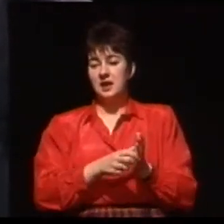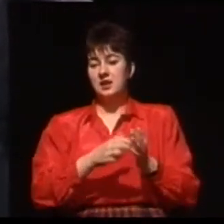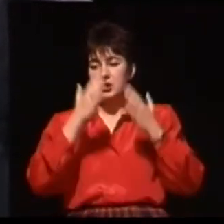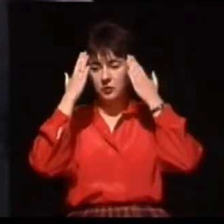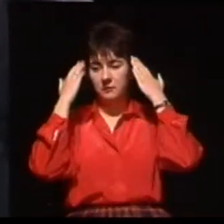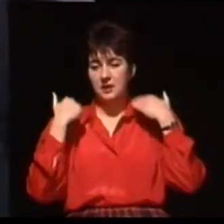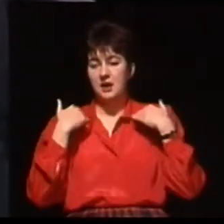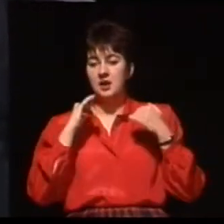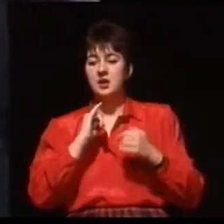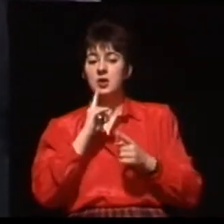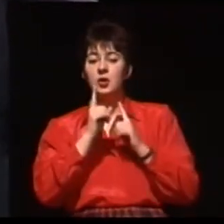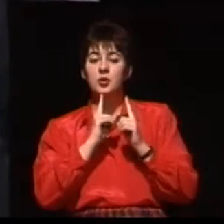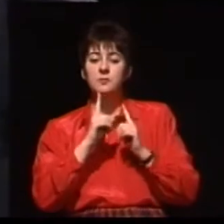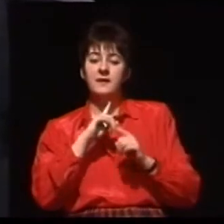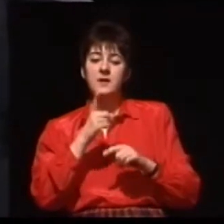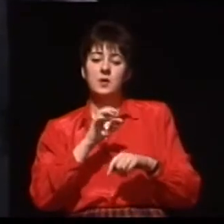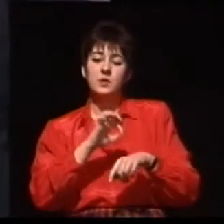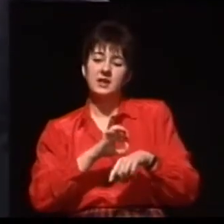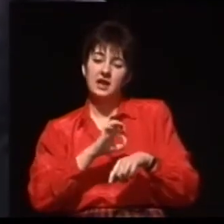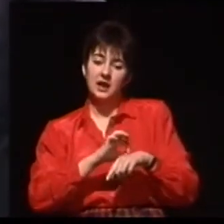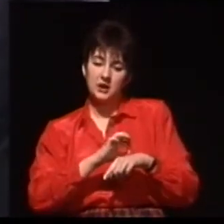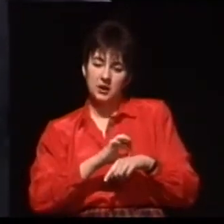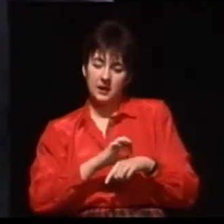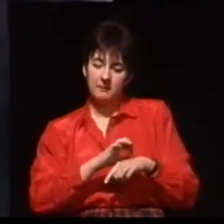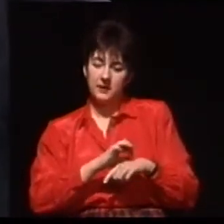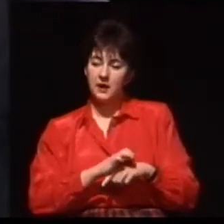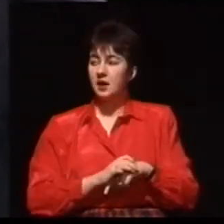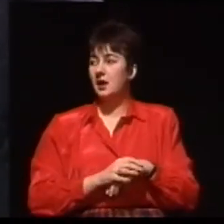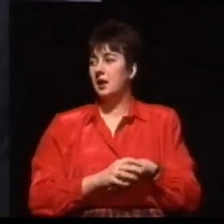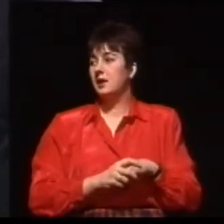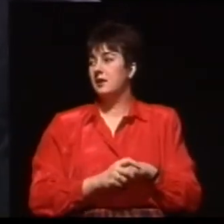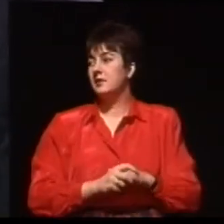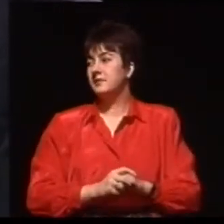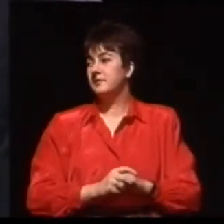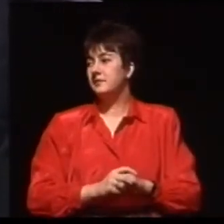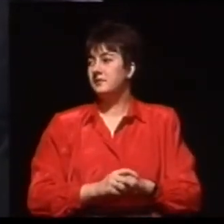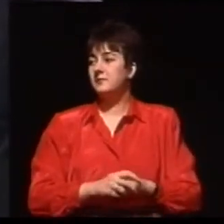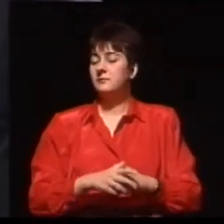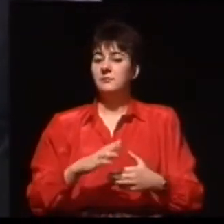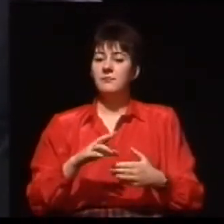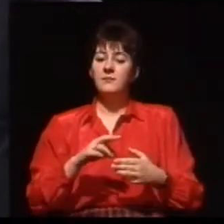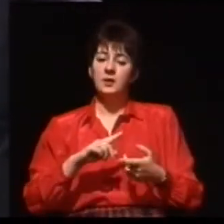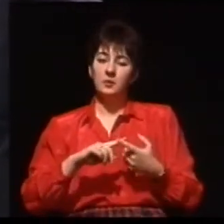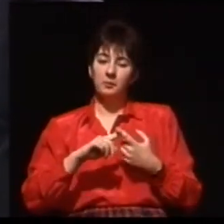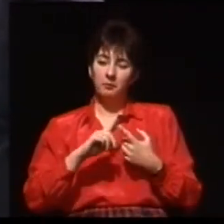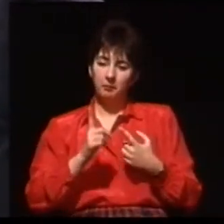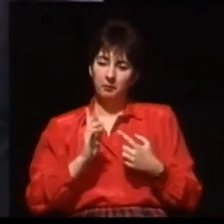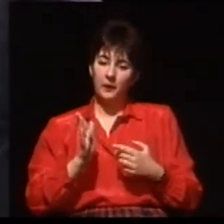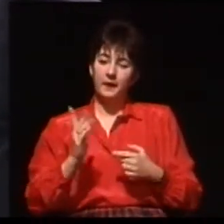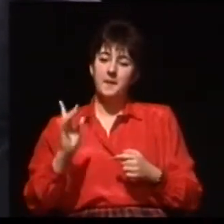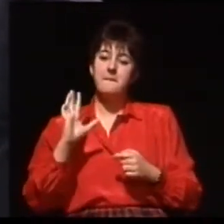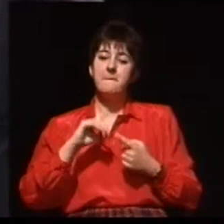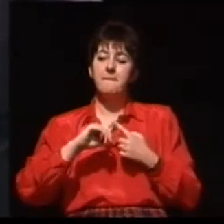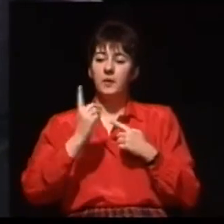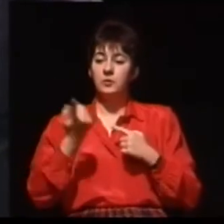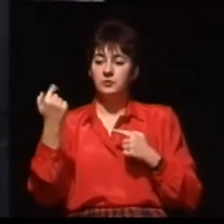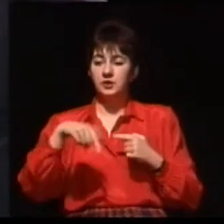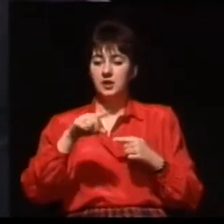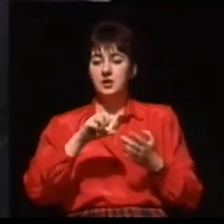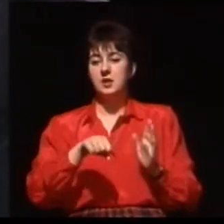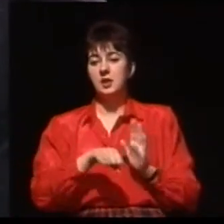i zaczęliśmy organizować podstawy do konstrukcji takiego programu u nas w Polsce, gdyż wyszliśmy z założenia, że